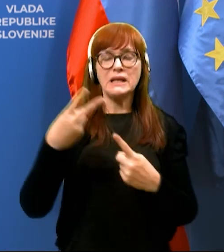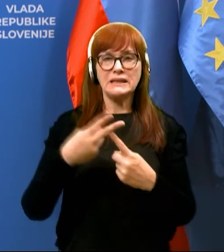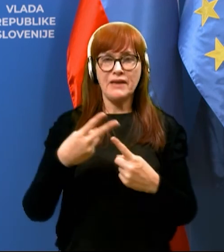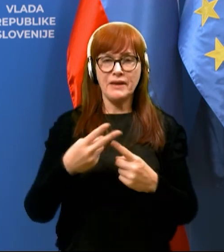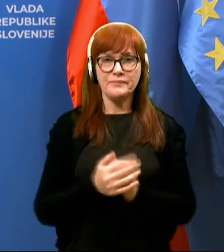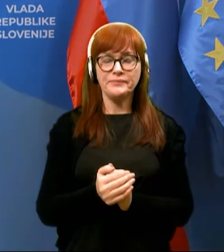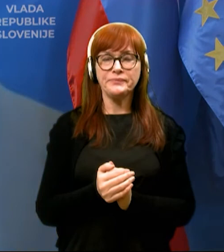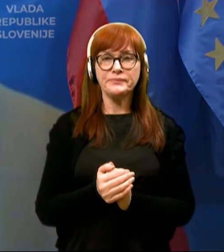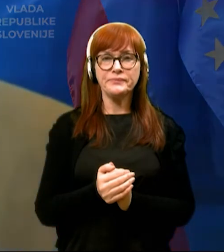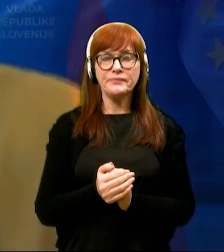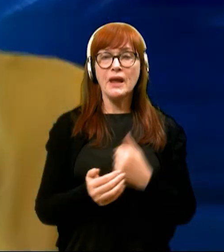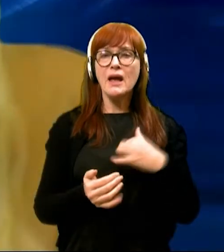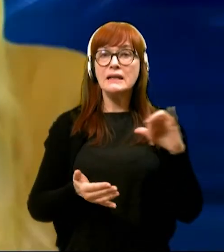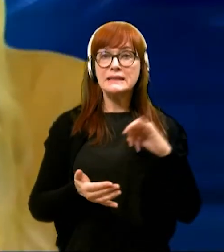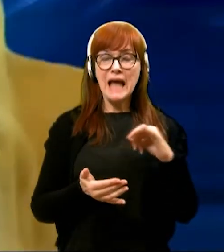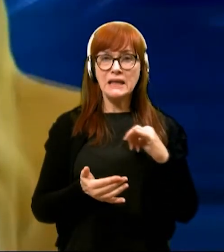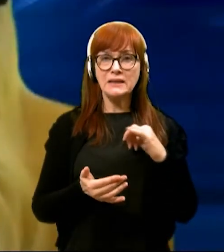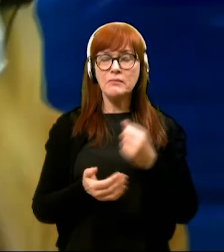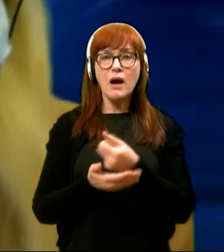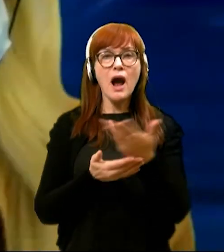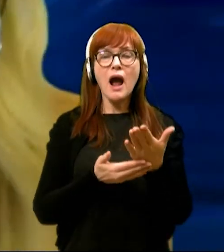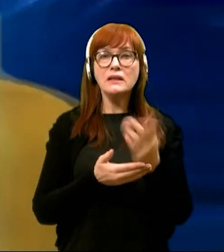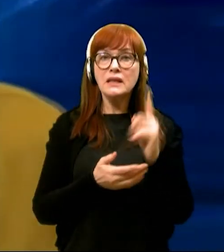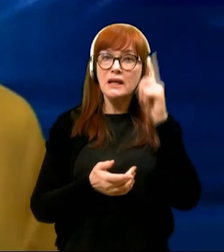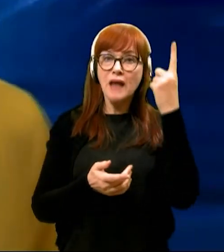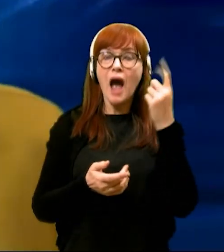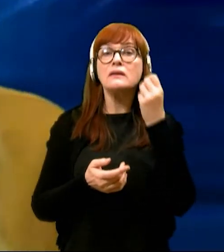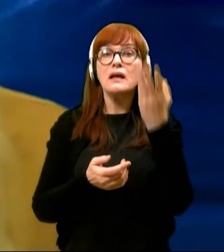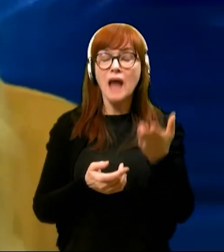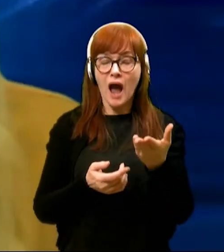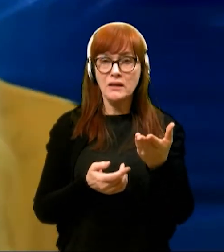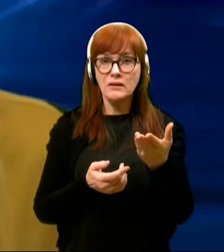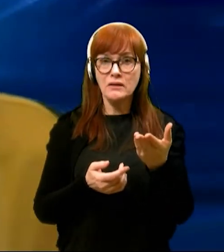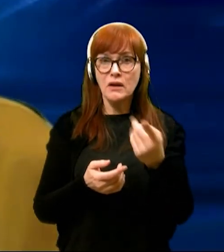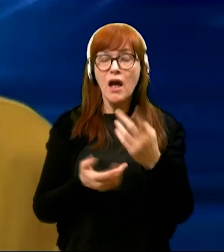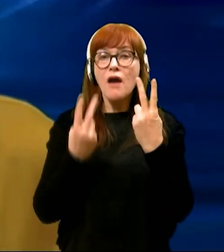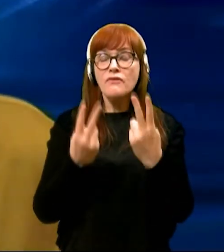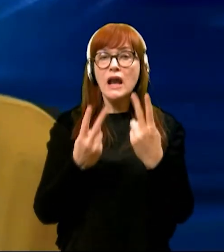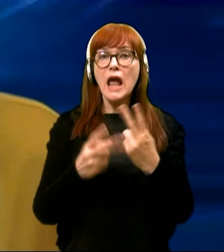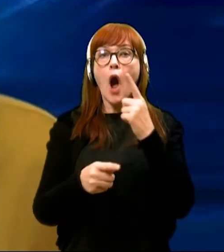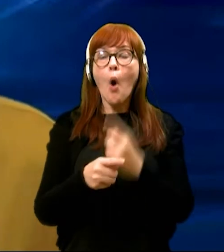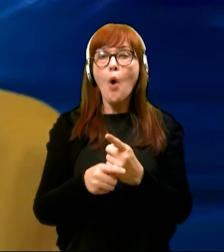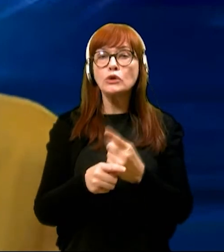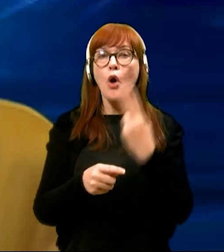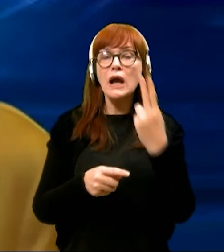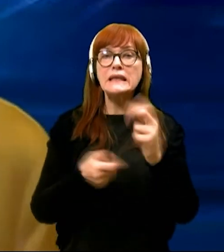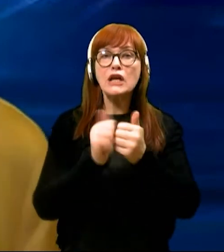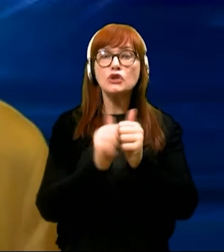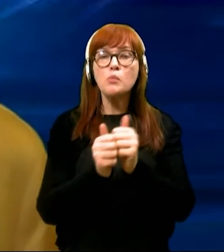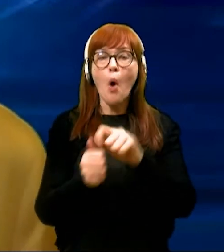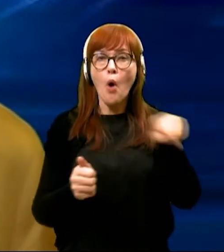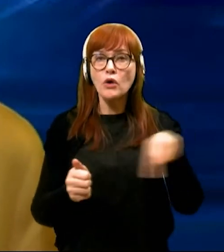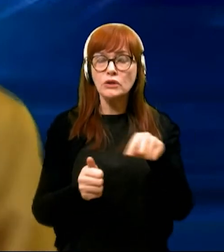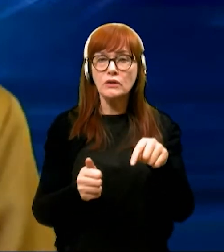Ja, pozdravljeni. Mene pa zanima, s katerim dnem zdaj velja ta odlog, glede športnikov, torej, s katerim dnem